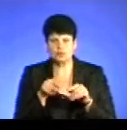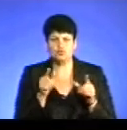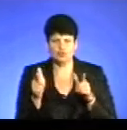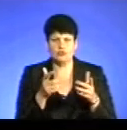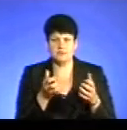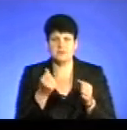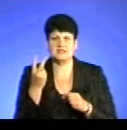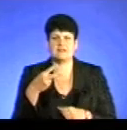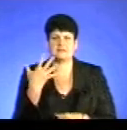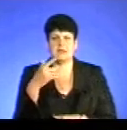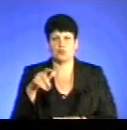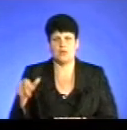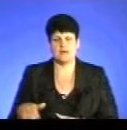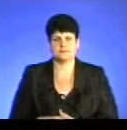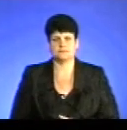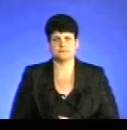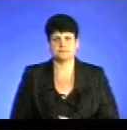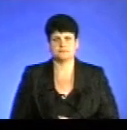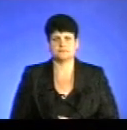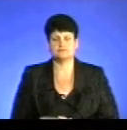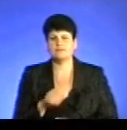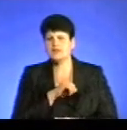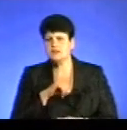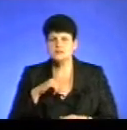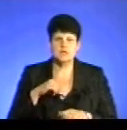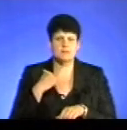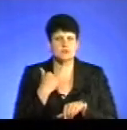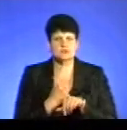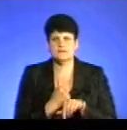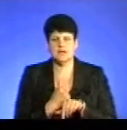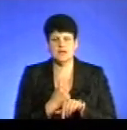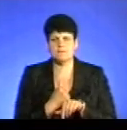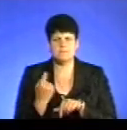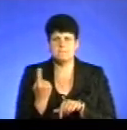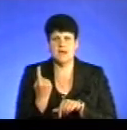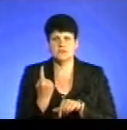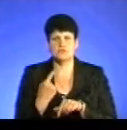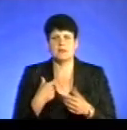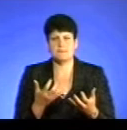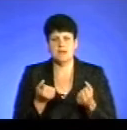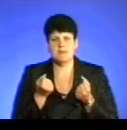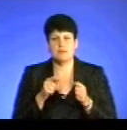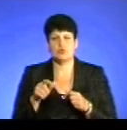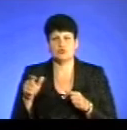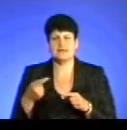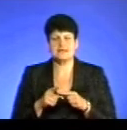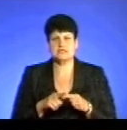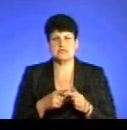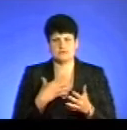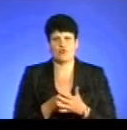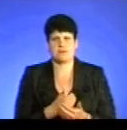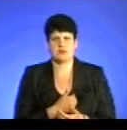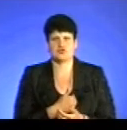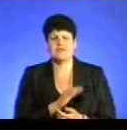прийняти 25 людей. Саме основне, це перший крок, що ми беремо людей на реабілітацію, це власне бажання.